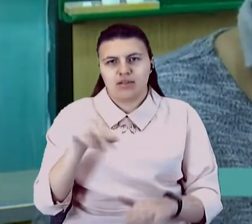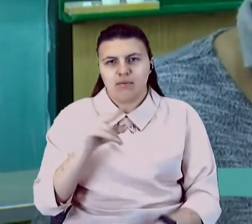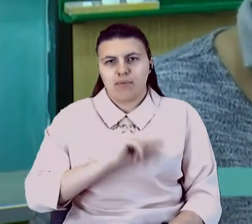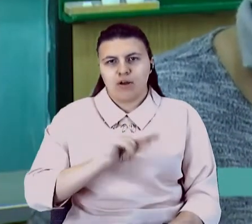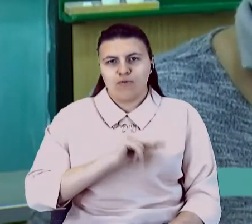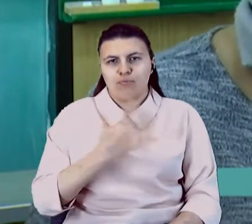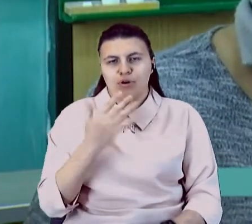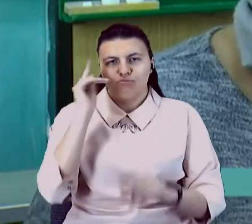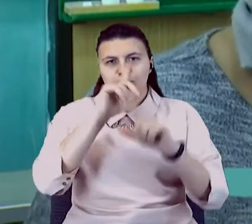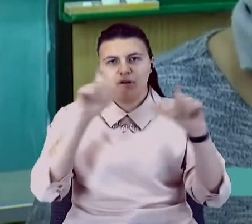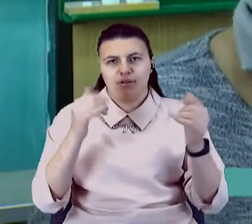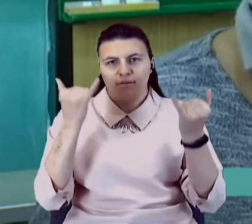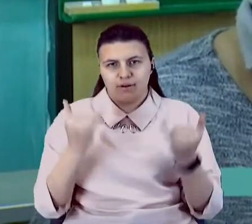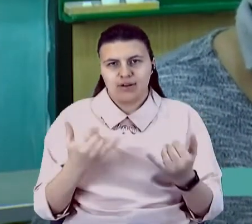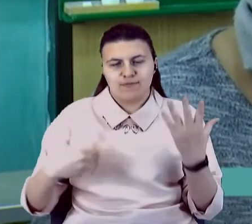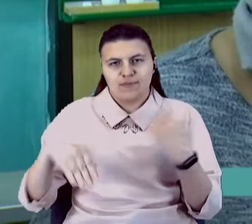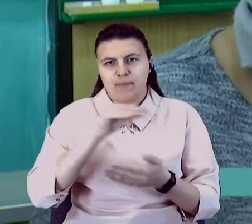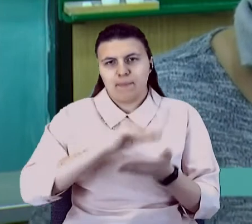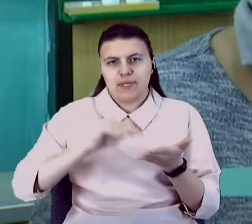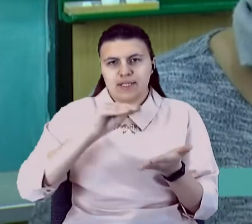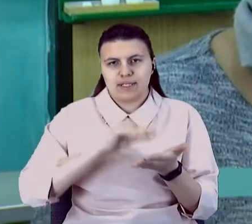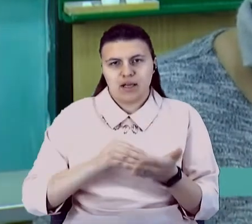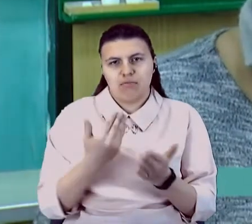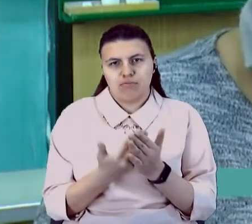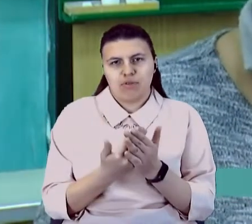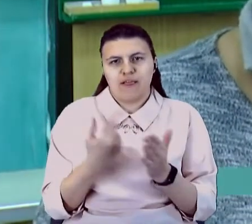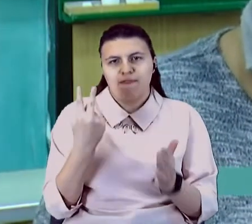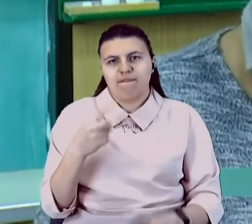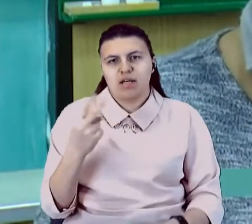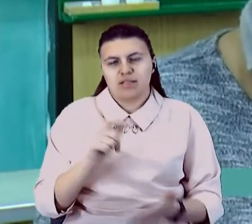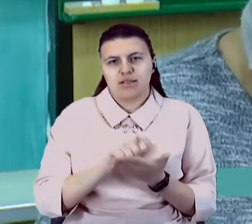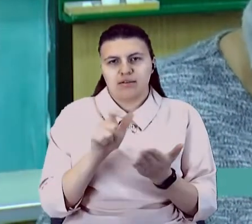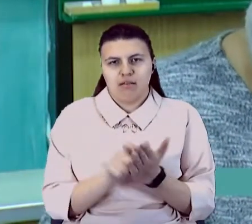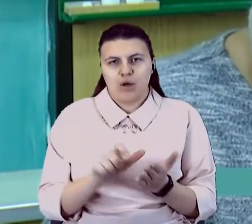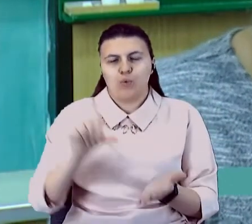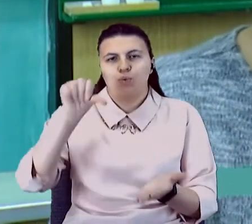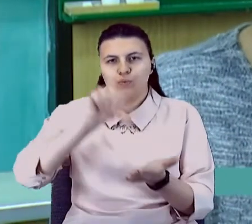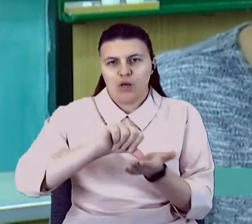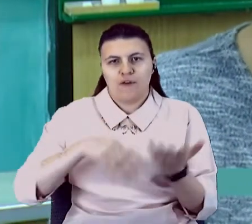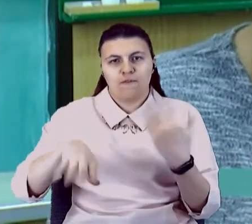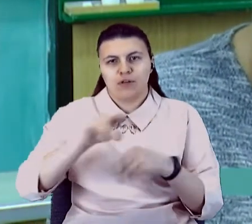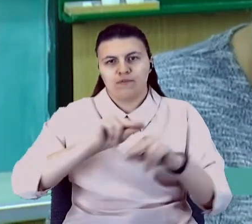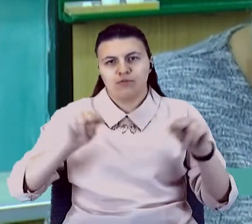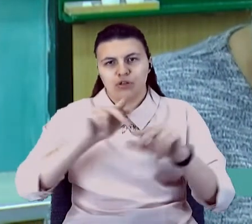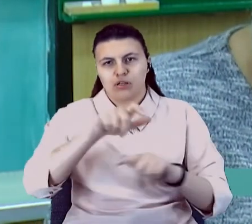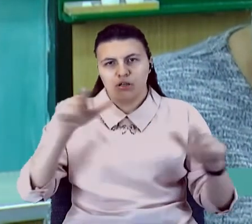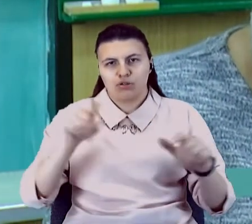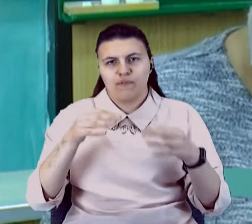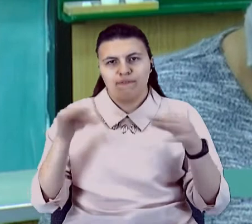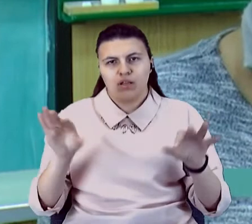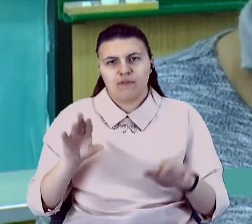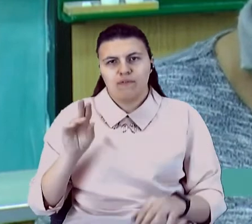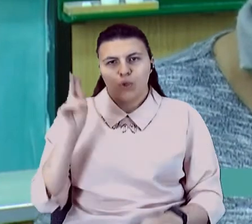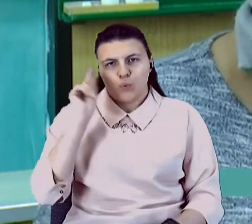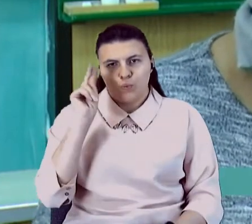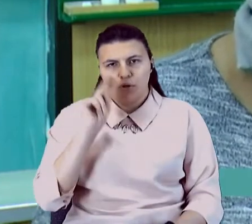всі вони писали. Близько десь 20 класів приймали участь. Всі вчителі, які вільні були від уроків, так само приймали